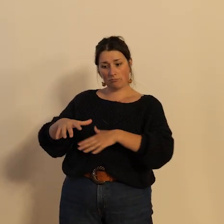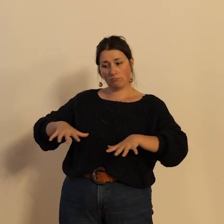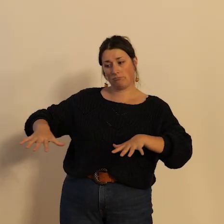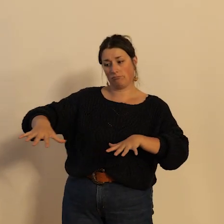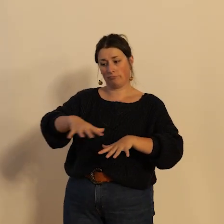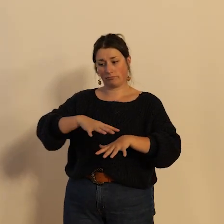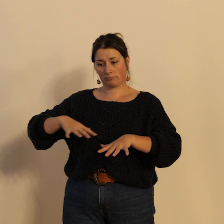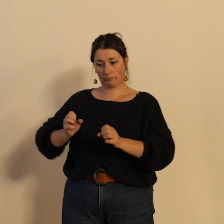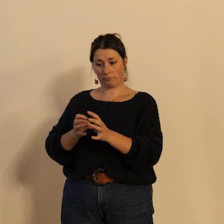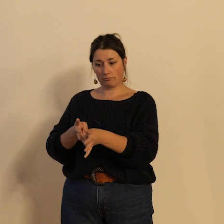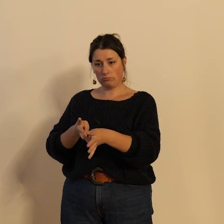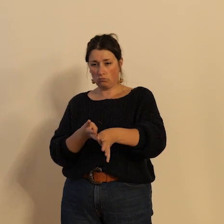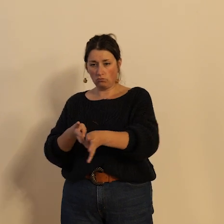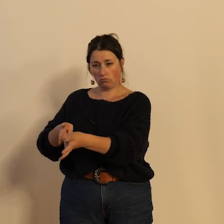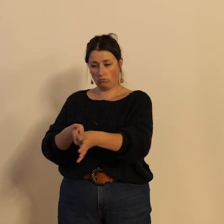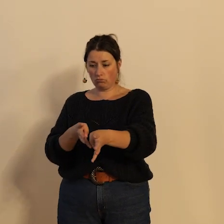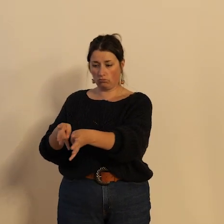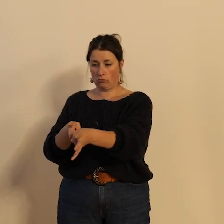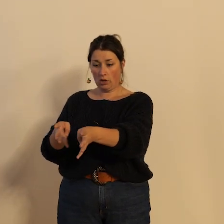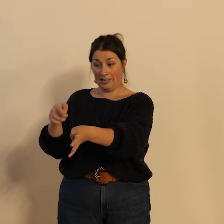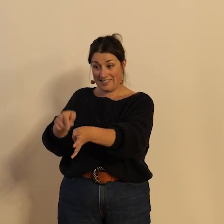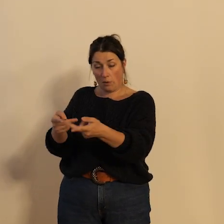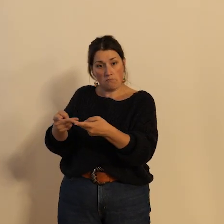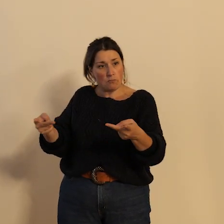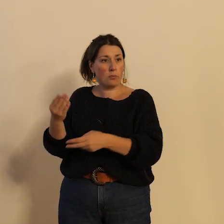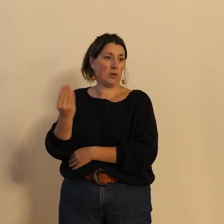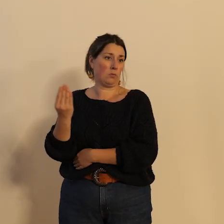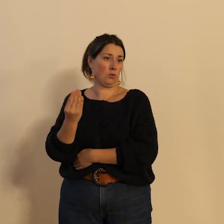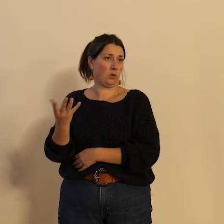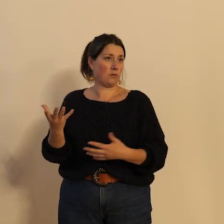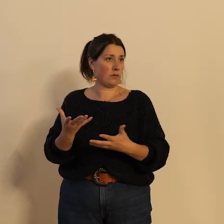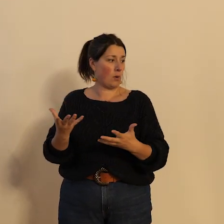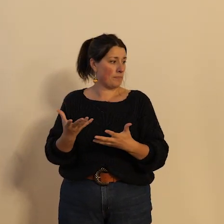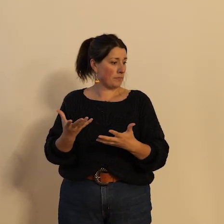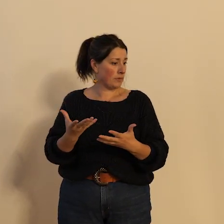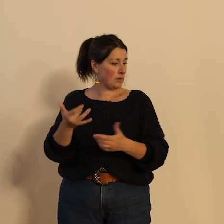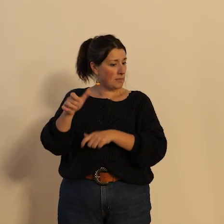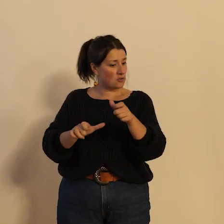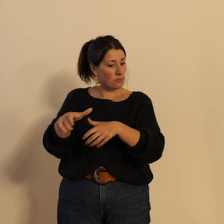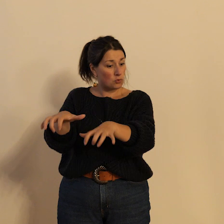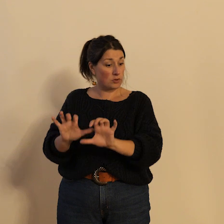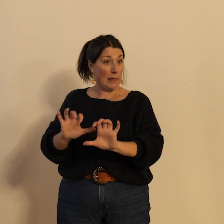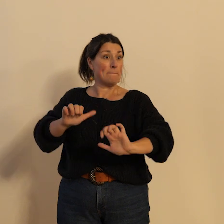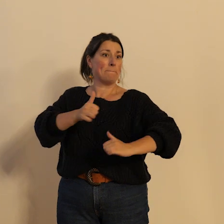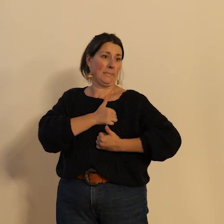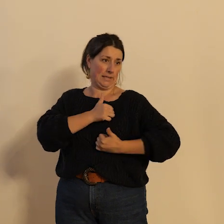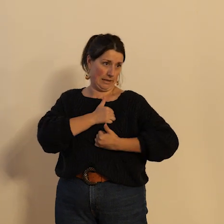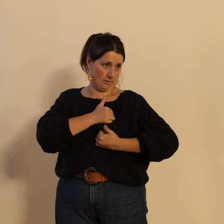bicyclette a un rôle d'usage public auprès du fonctionnaire ce sont les militaires